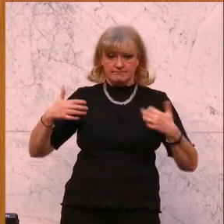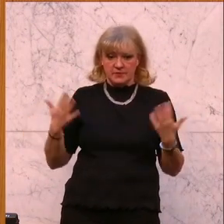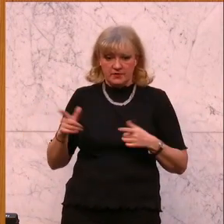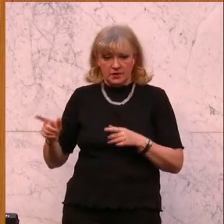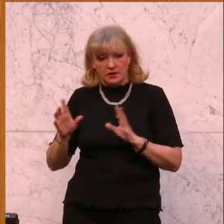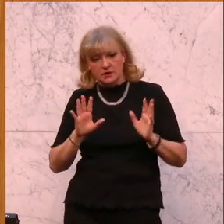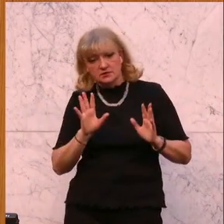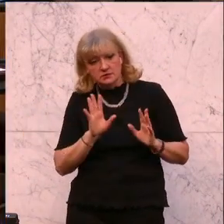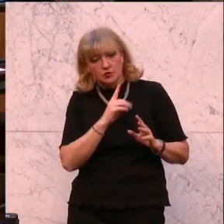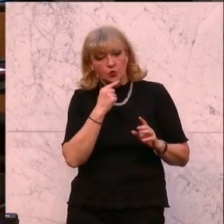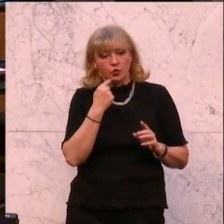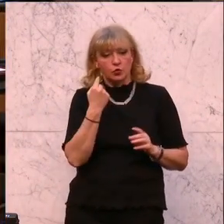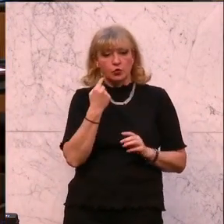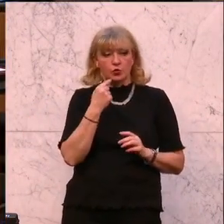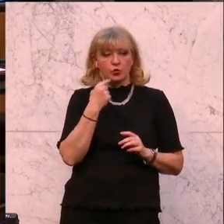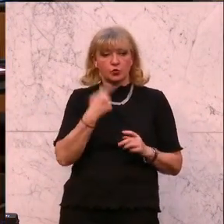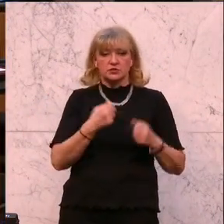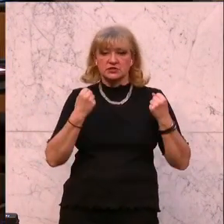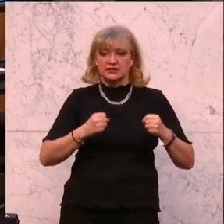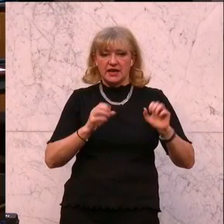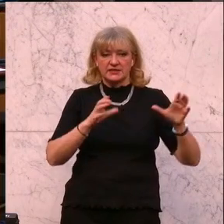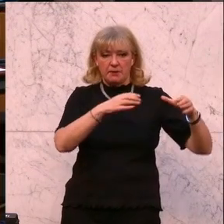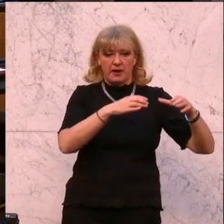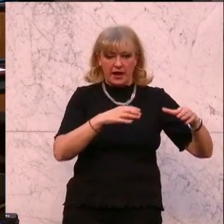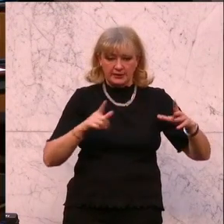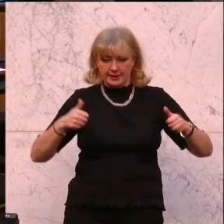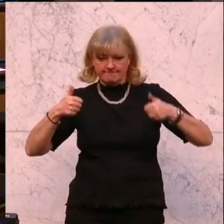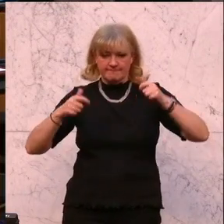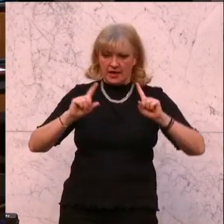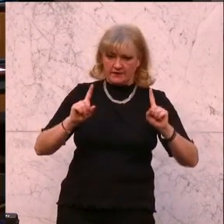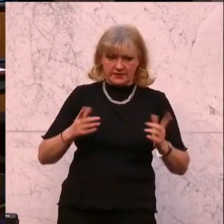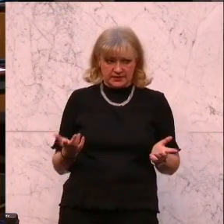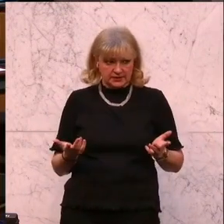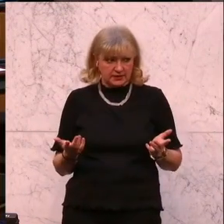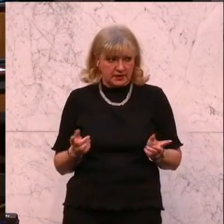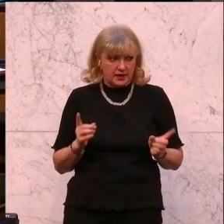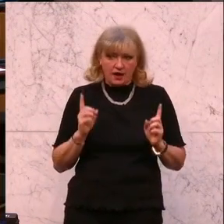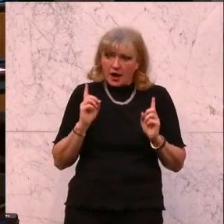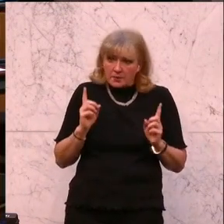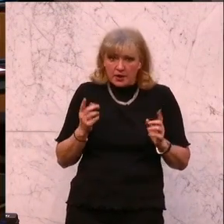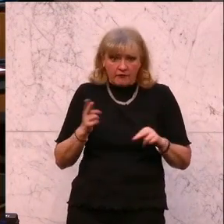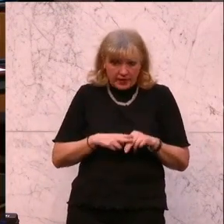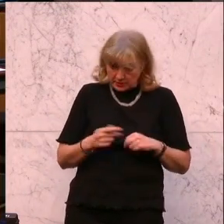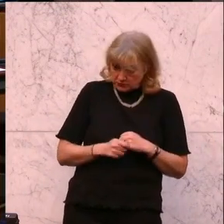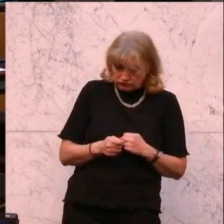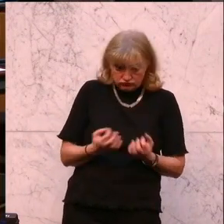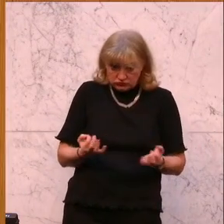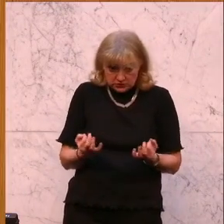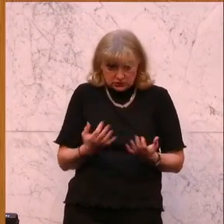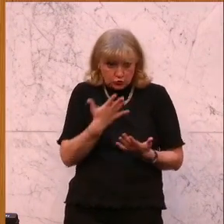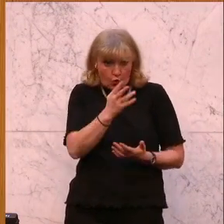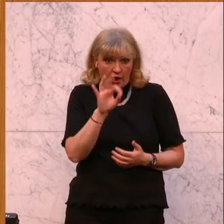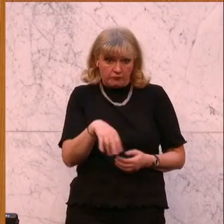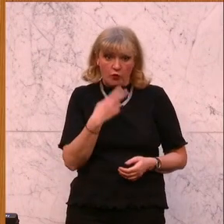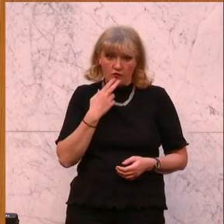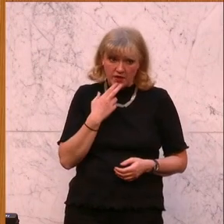des russischen Sicherheitsapparates sind. Wenn es aber keine Sanktionen gibt, so wie Sie das wollen,